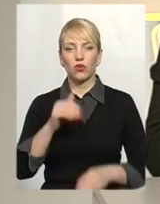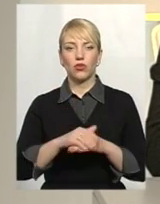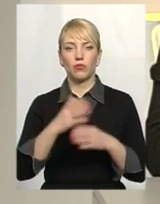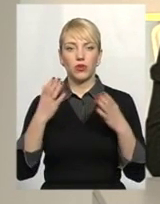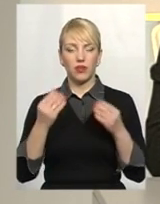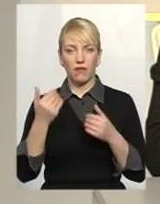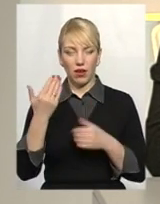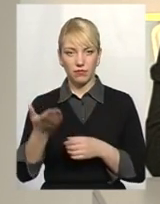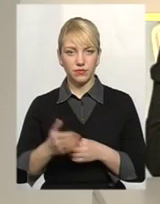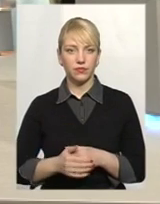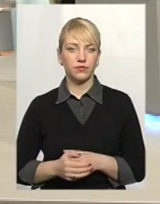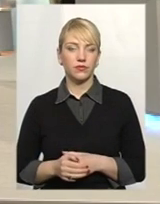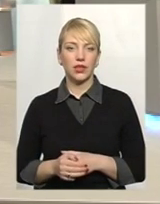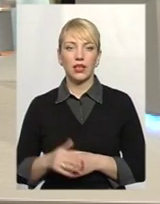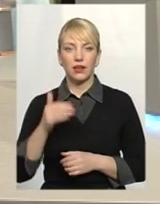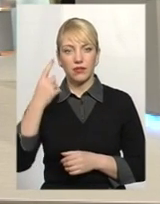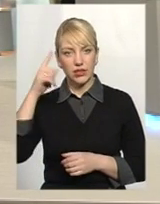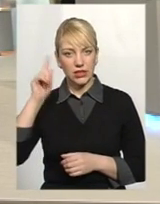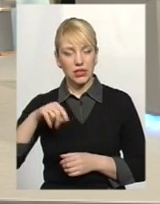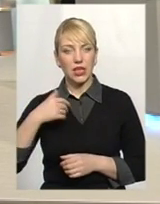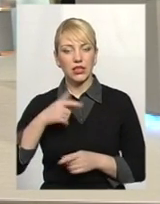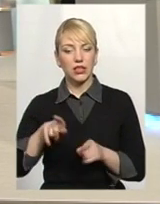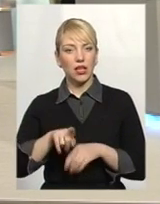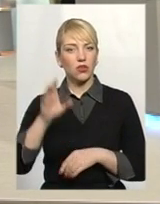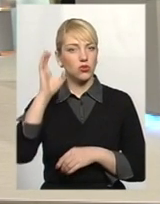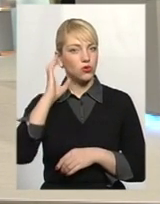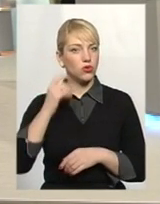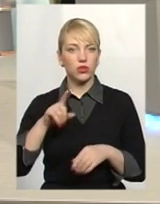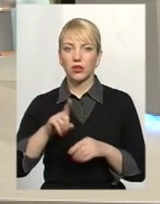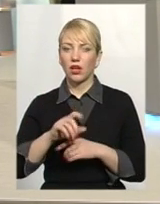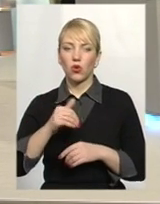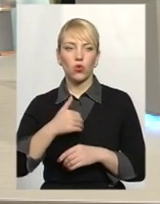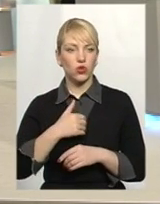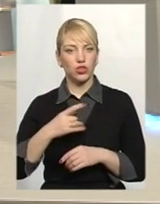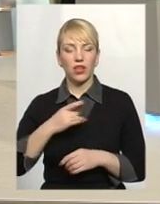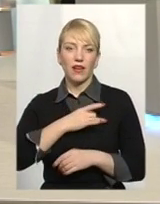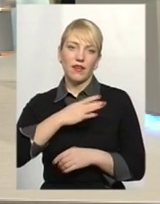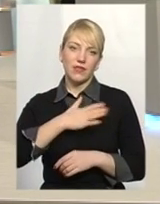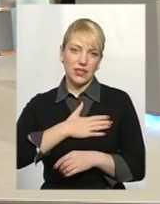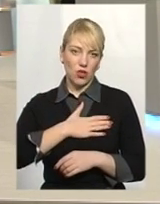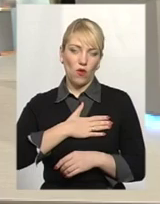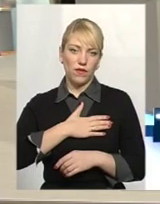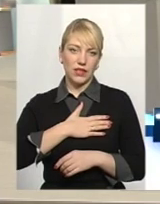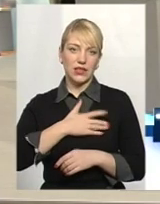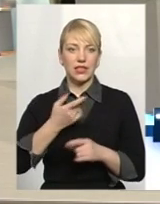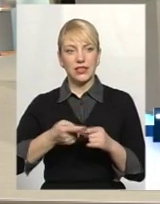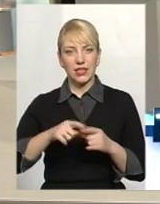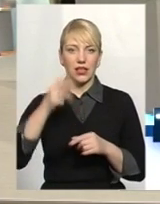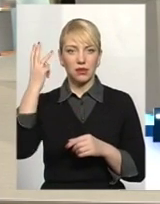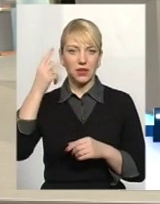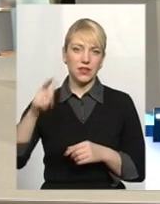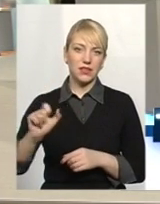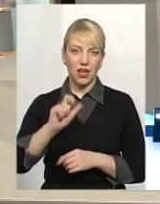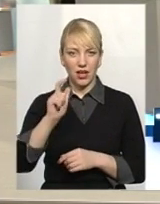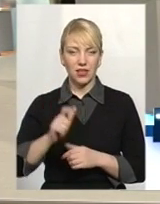Доброго дня. Ви знаєте, от так от слухаю, і прямо хочеться дочеряти або всиновити цей Хмельницьк ГАЗ.